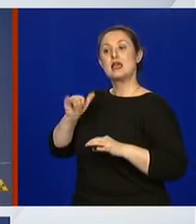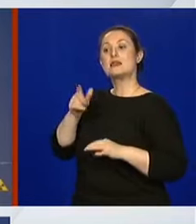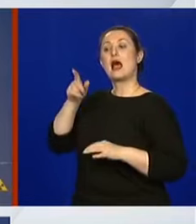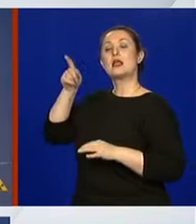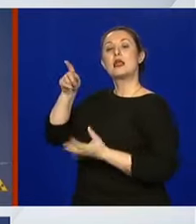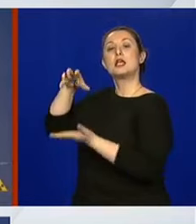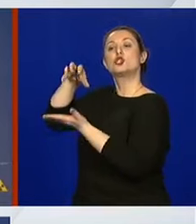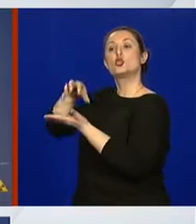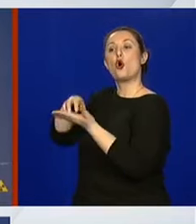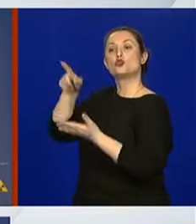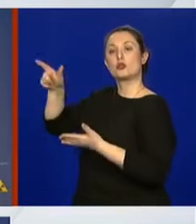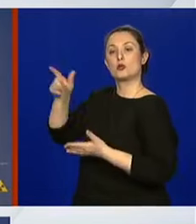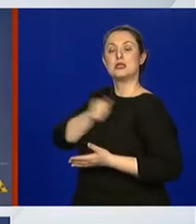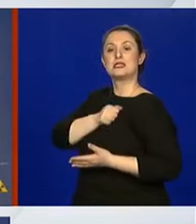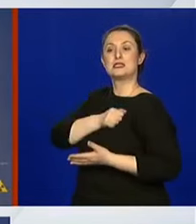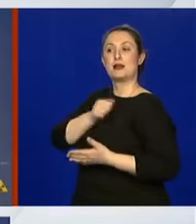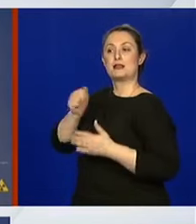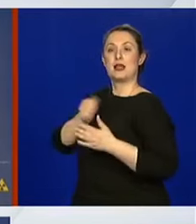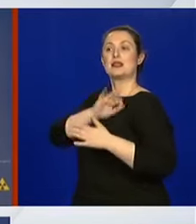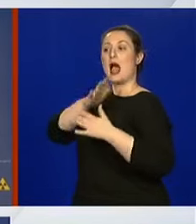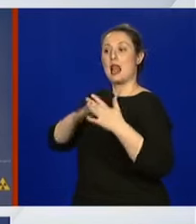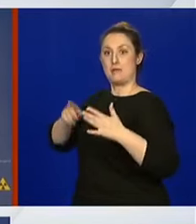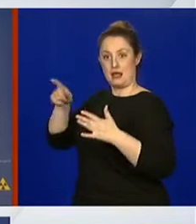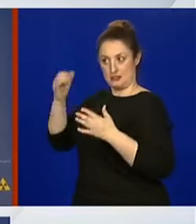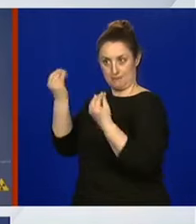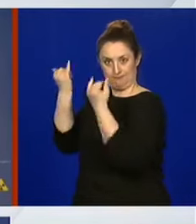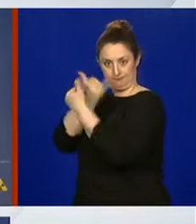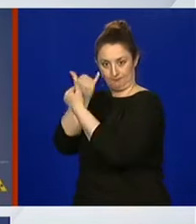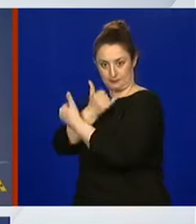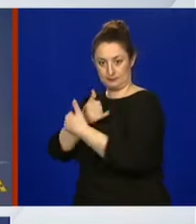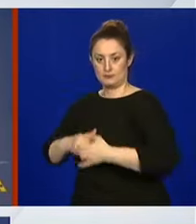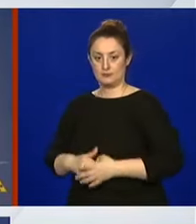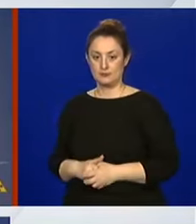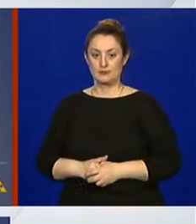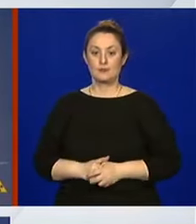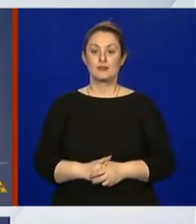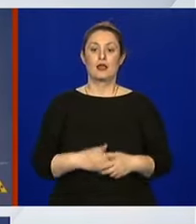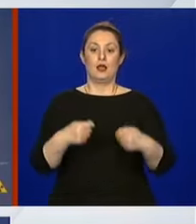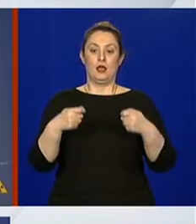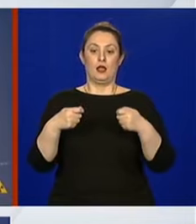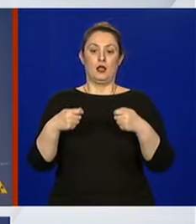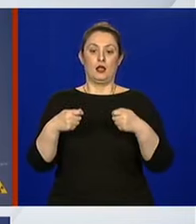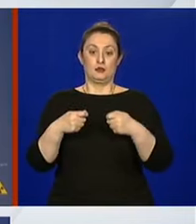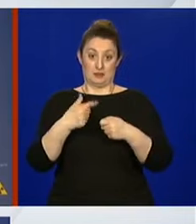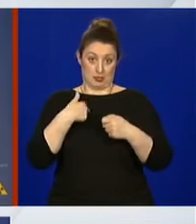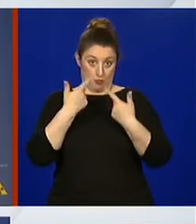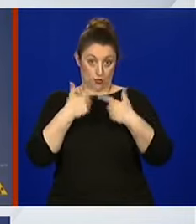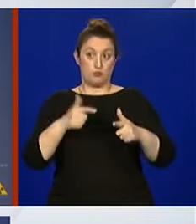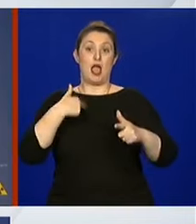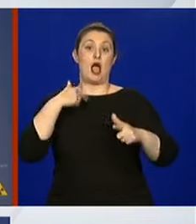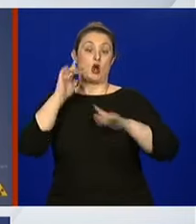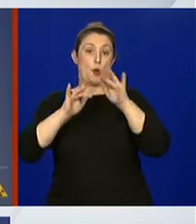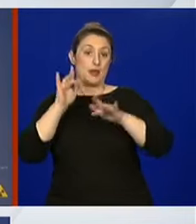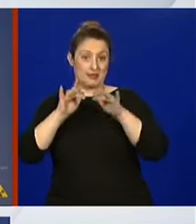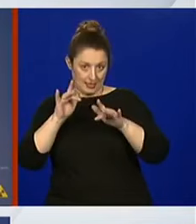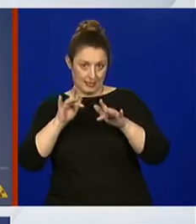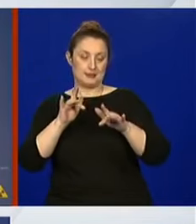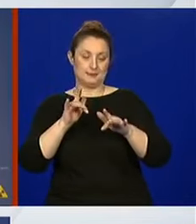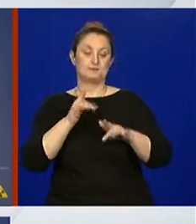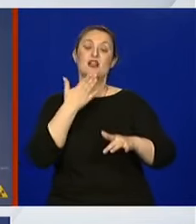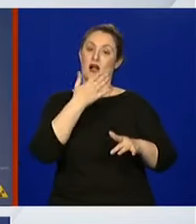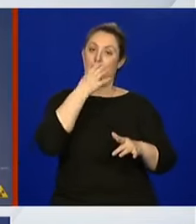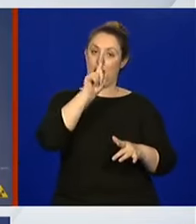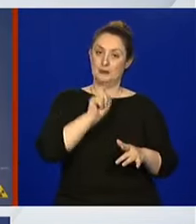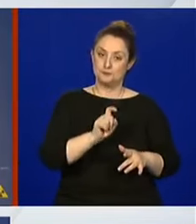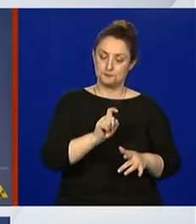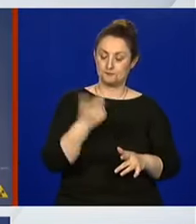stožera u tom slučaju? Da. Slunjam da mogu komentirati aktivnosti stožera. Hvala vam na pitanju. Dakle, u proteklih nekoliko dana,